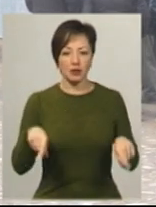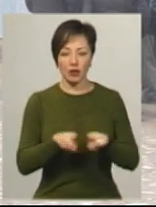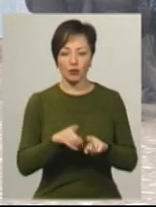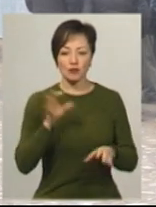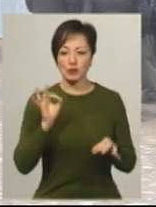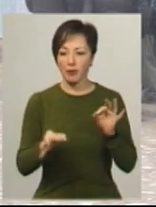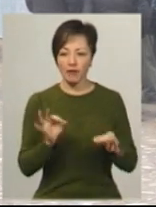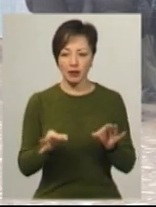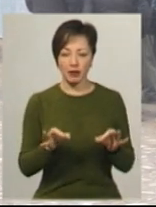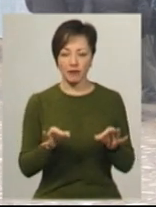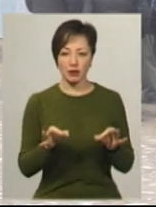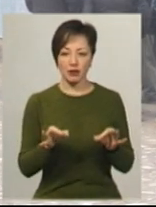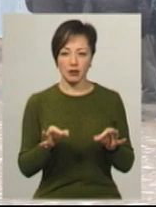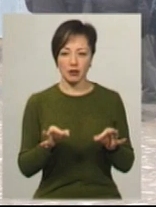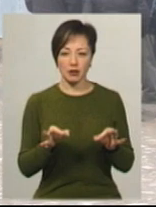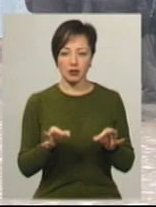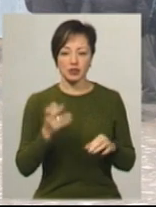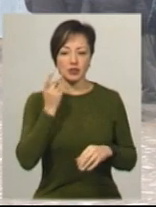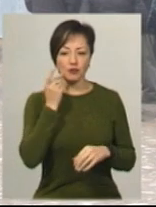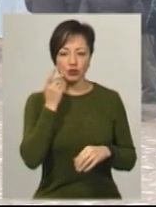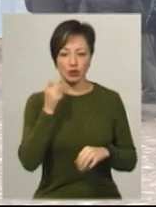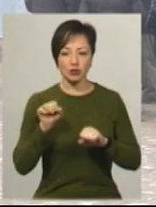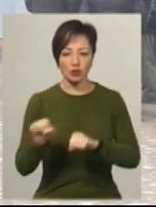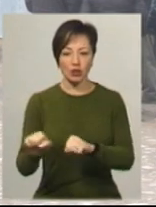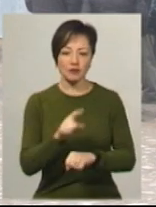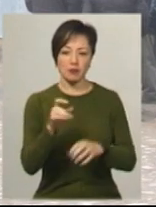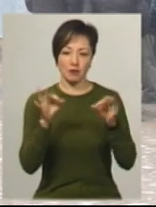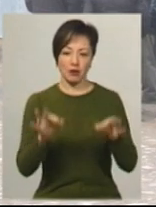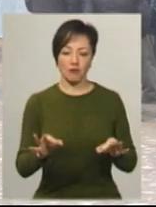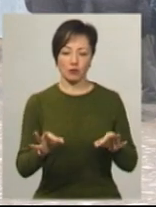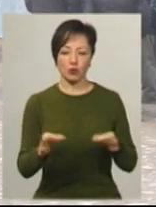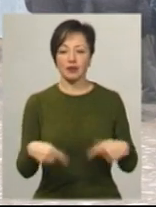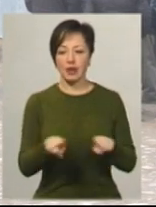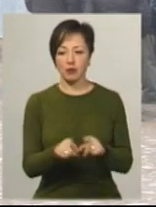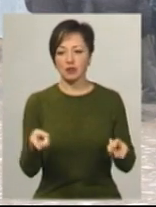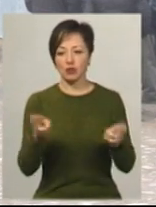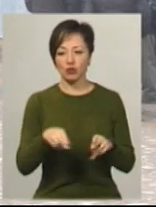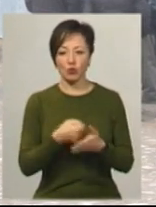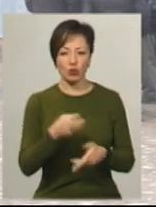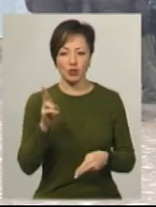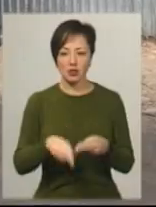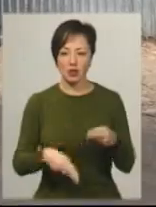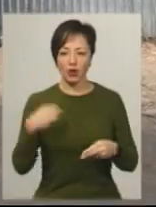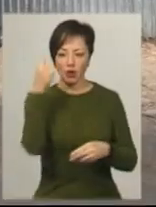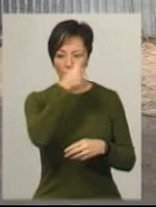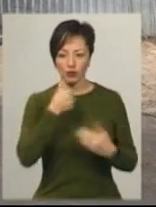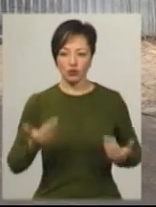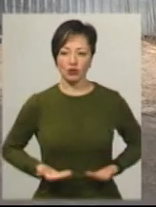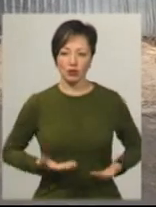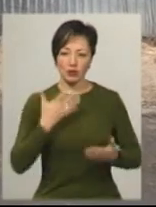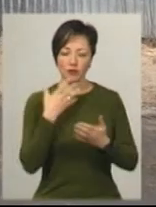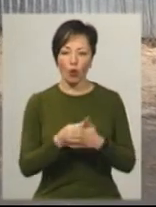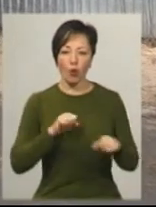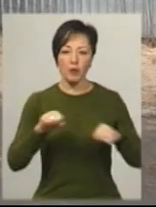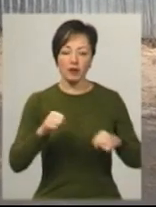справедливий, він завжди стояв за правду і таким він залишився до кінця років свого життя. Командир